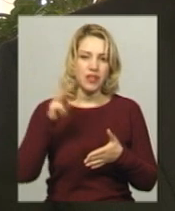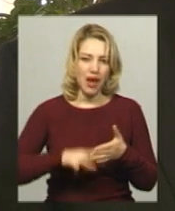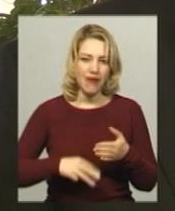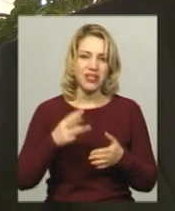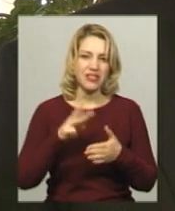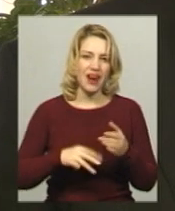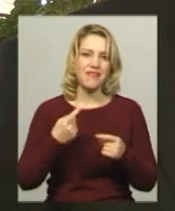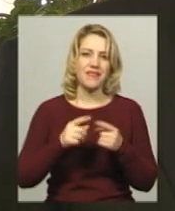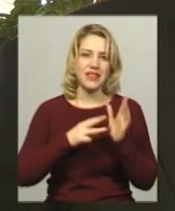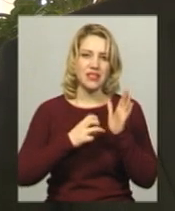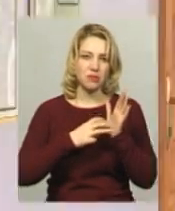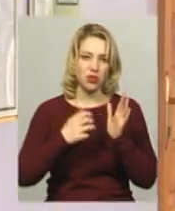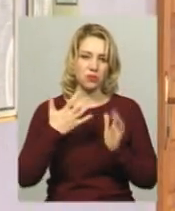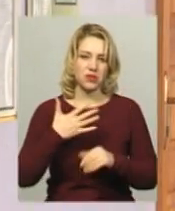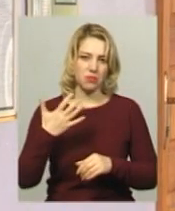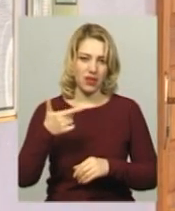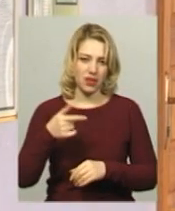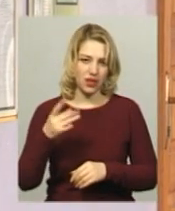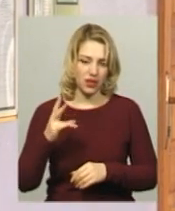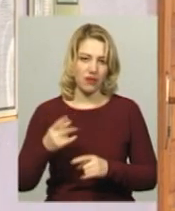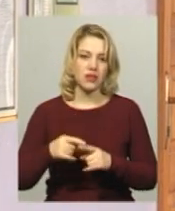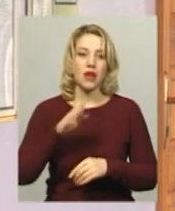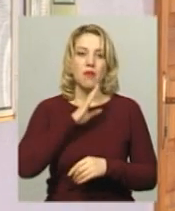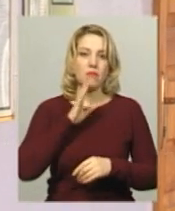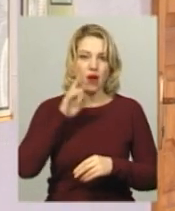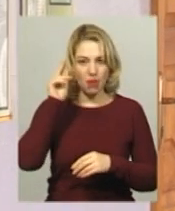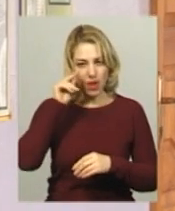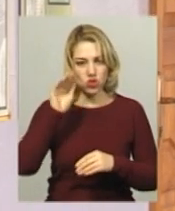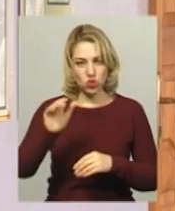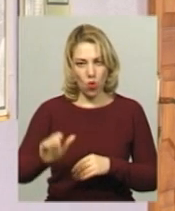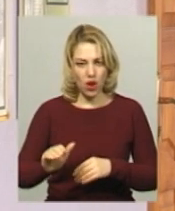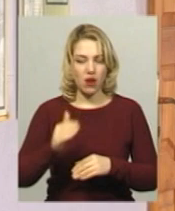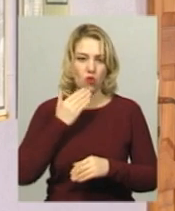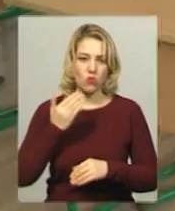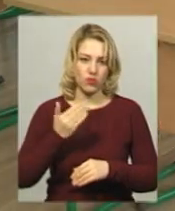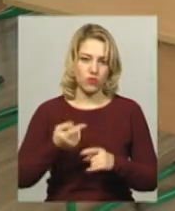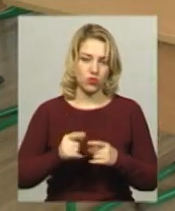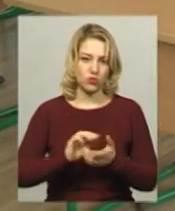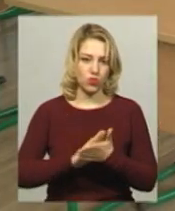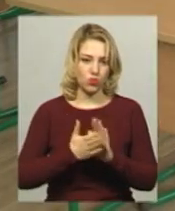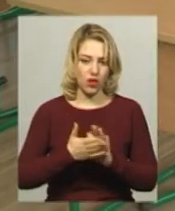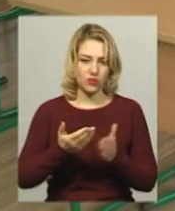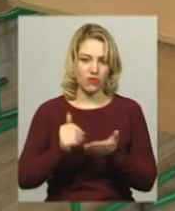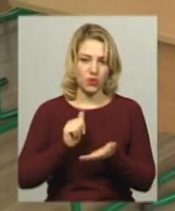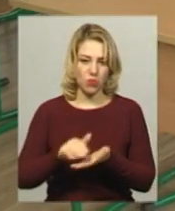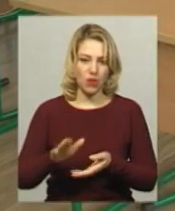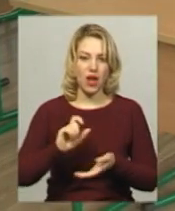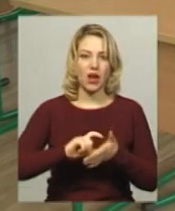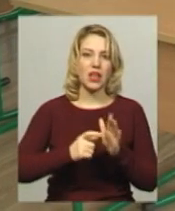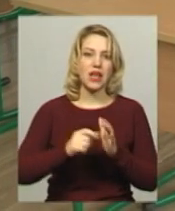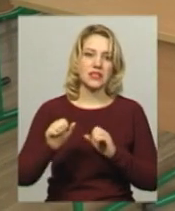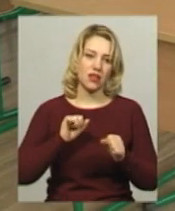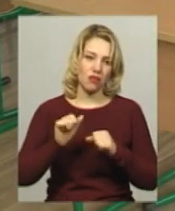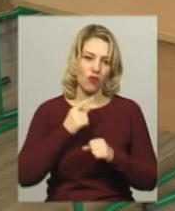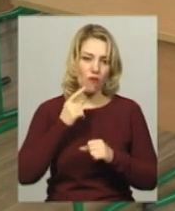накладено в розмірі 850 гривень. Мама школяра коментувати ситуацію відмовляється. Класний керівник Наталя Козак не на камеру коментує, що